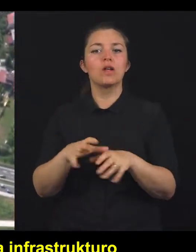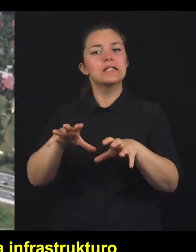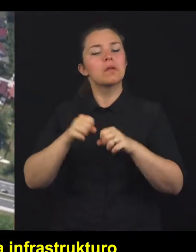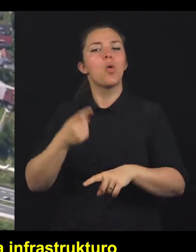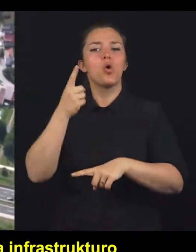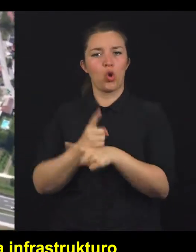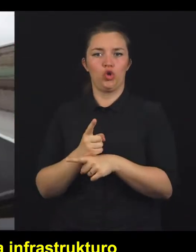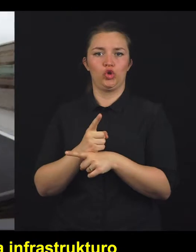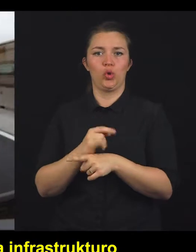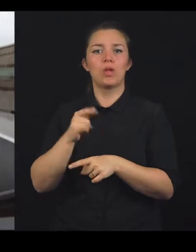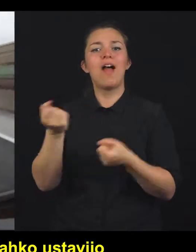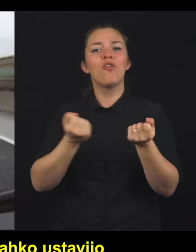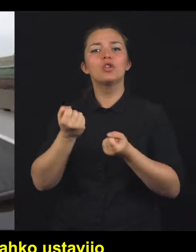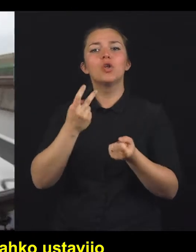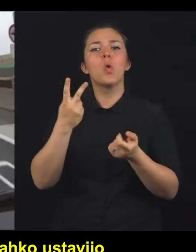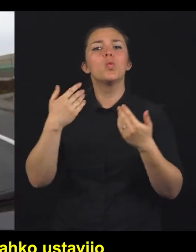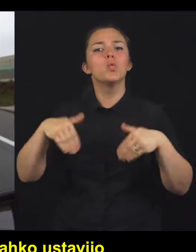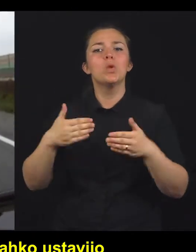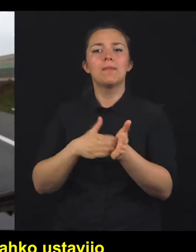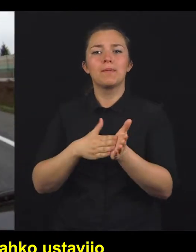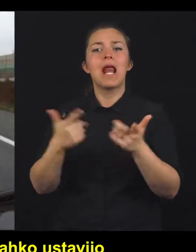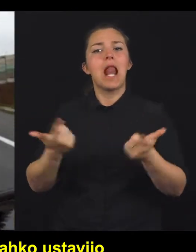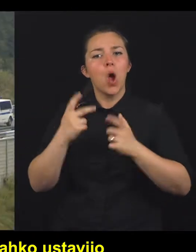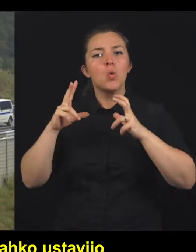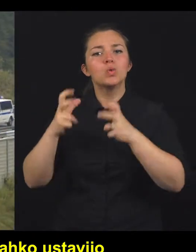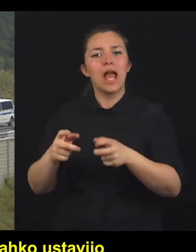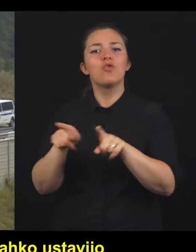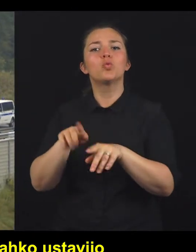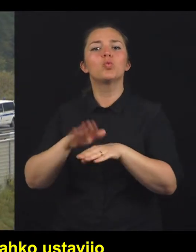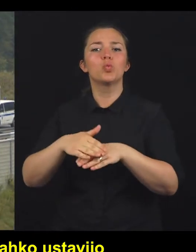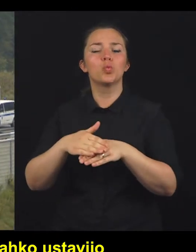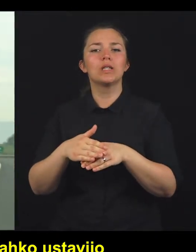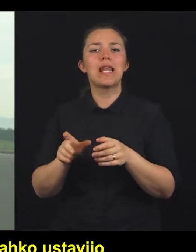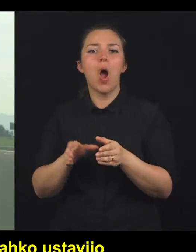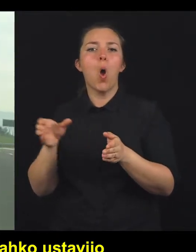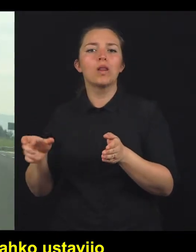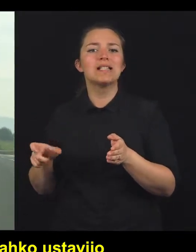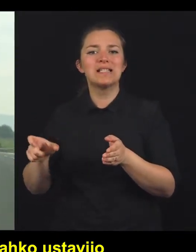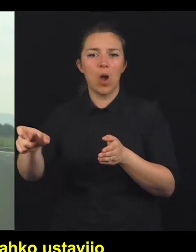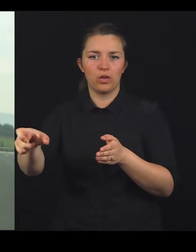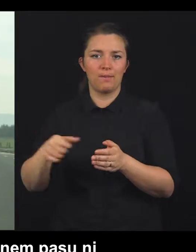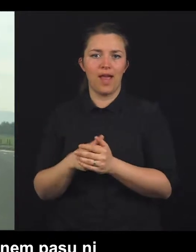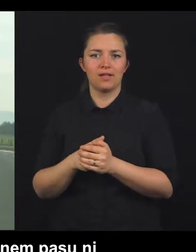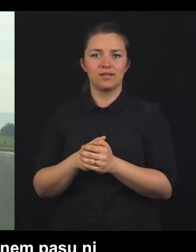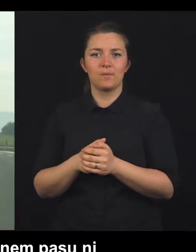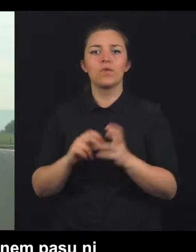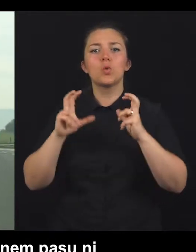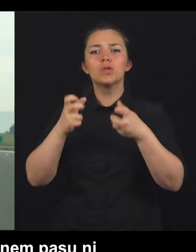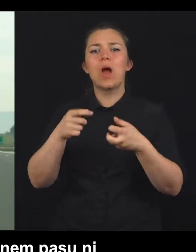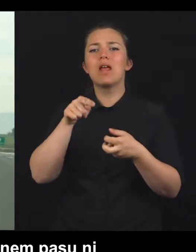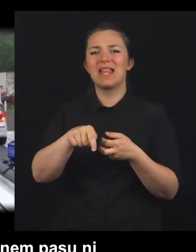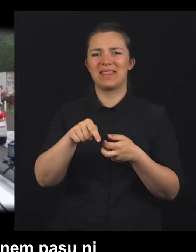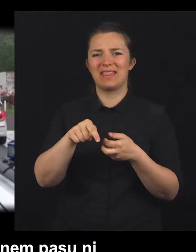prostor sprejel odločitev, da se vozila v nujnih primerjih lahko ustavijo tudi na odstavnem pasu. Ustavljanje